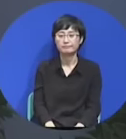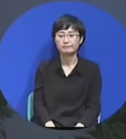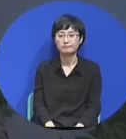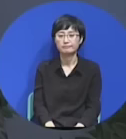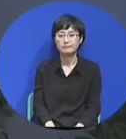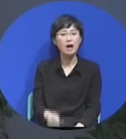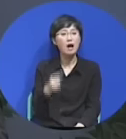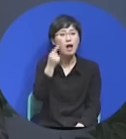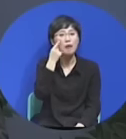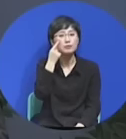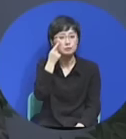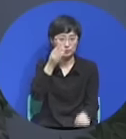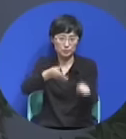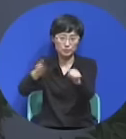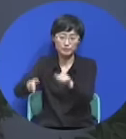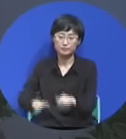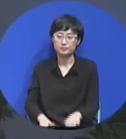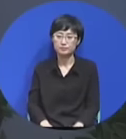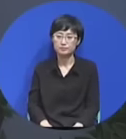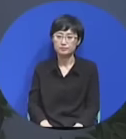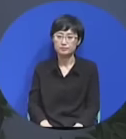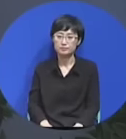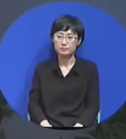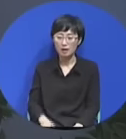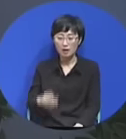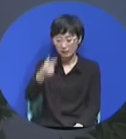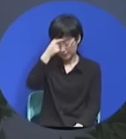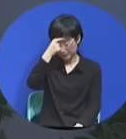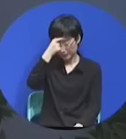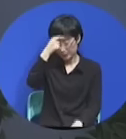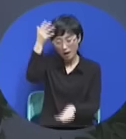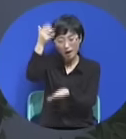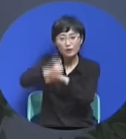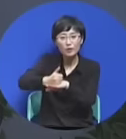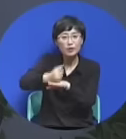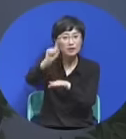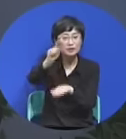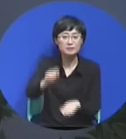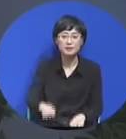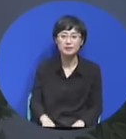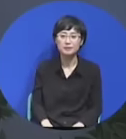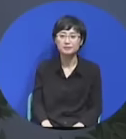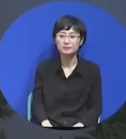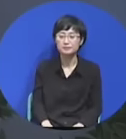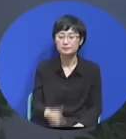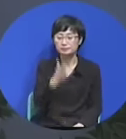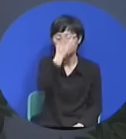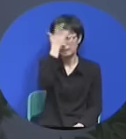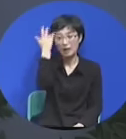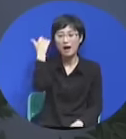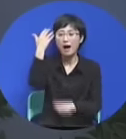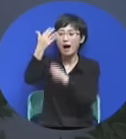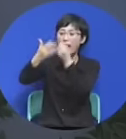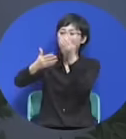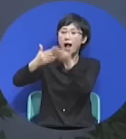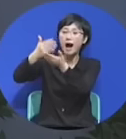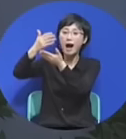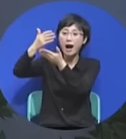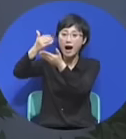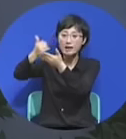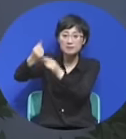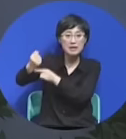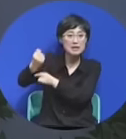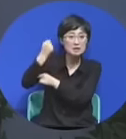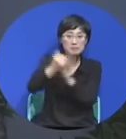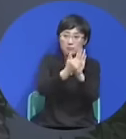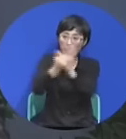해보세요 결과가 어떻게 나왔습니까 아무도 하나님의 증거를 막지 못했어요